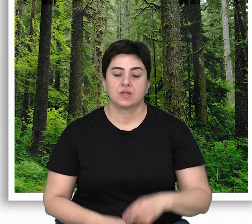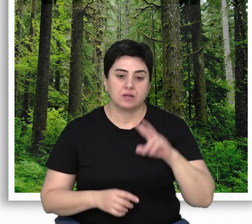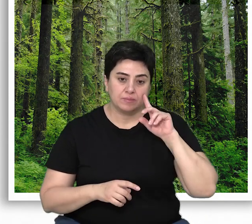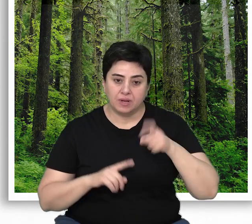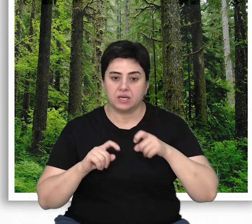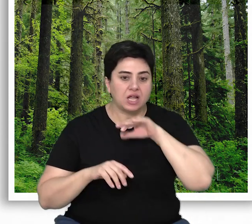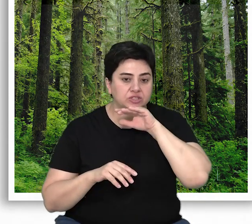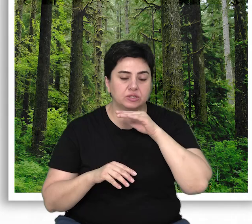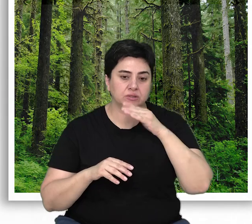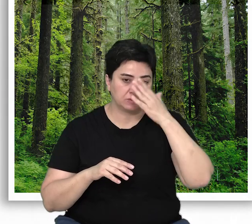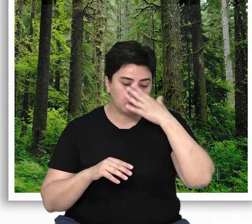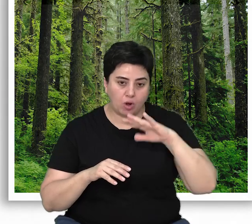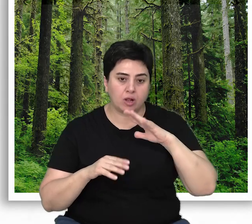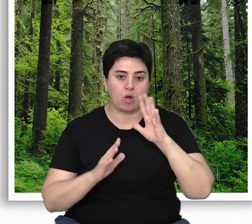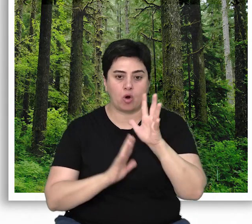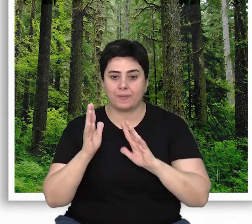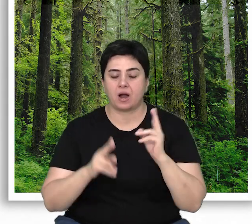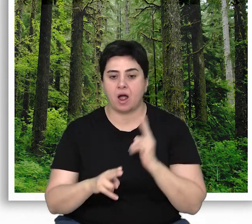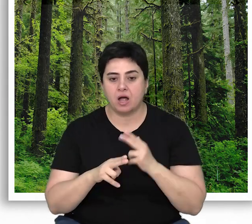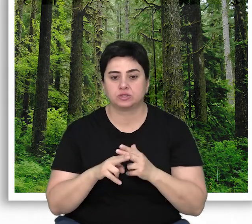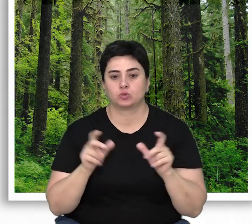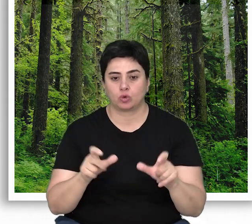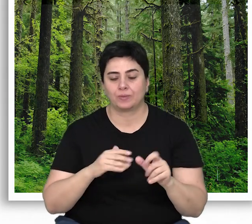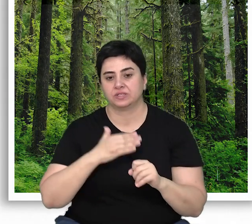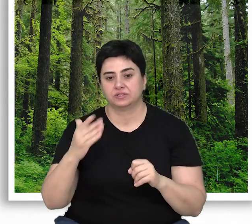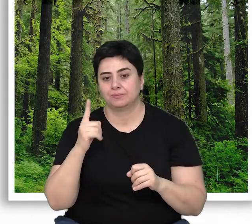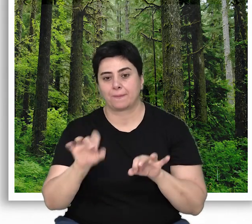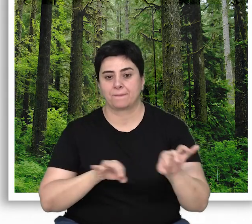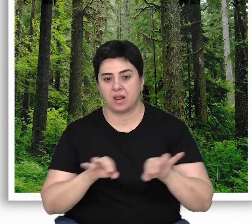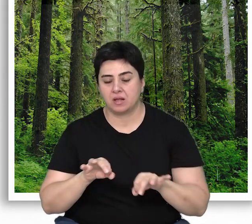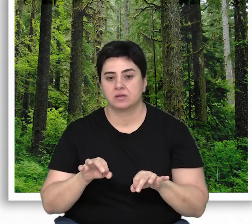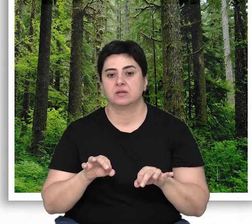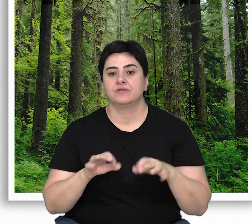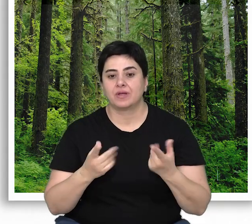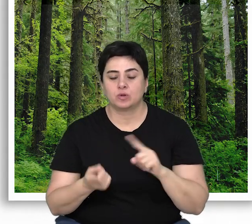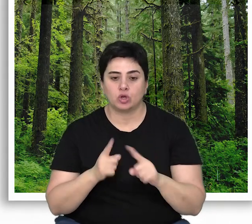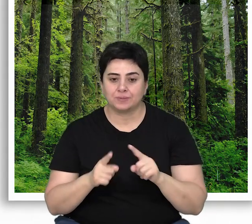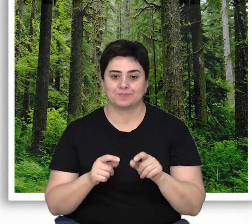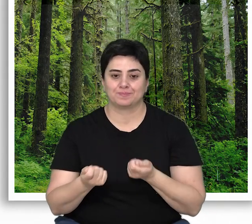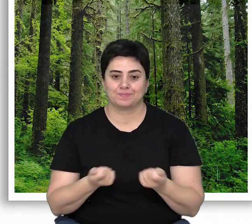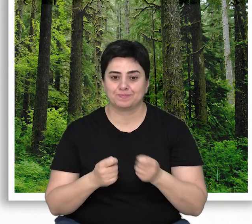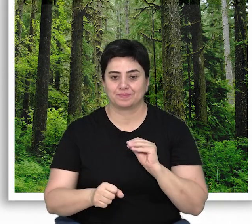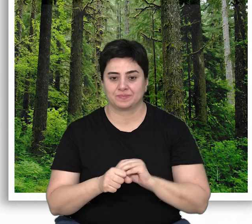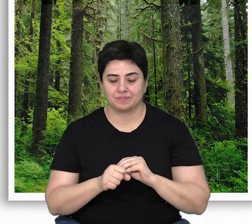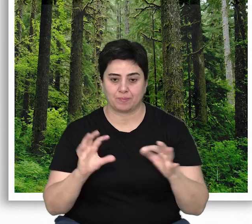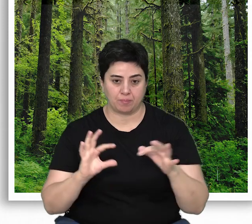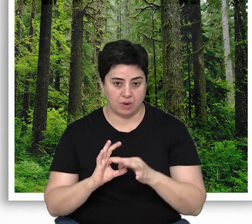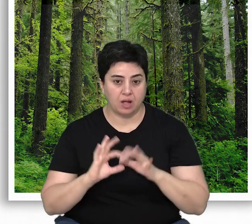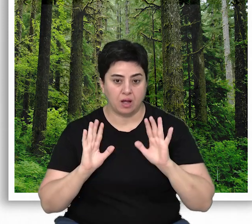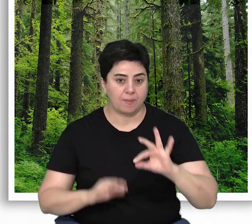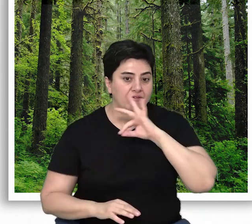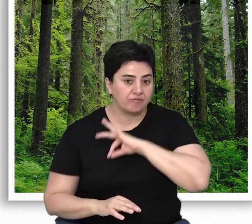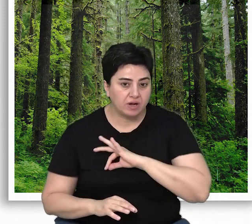Belirlenen doğal yaşlı ormanlarda acil koruma önlemleri dışında bir plana, metoda ve idare süresine bağlı olsa